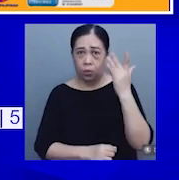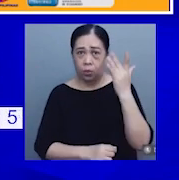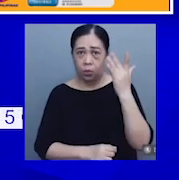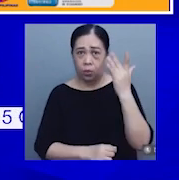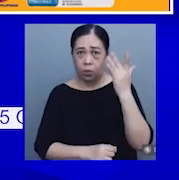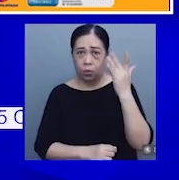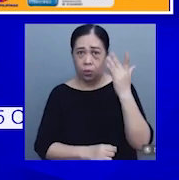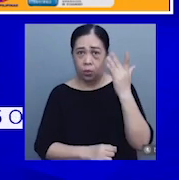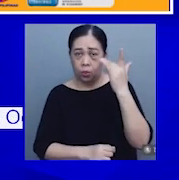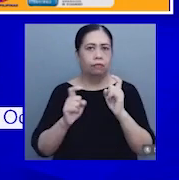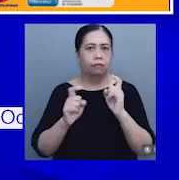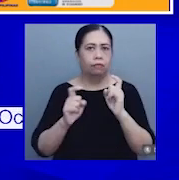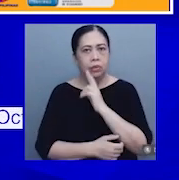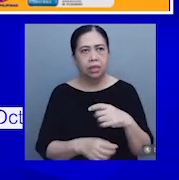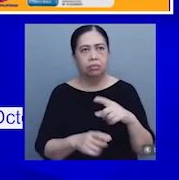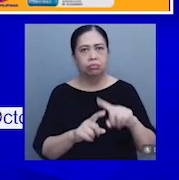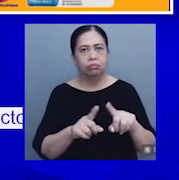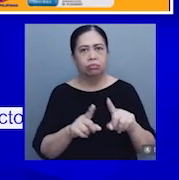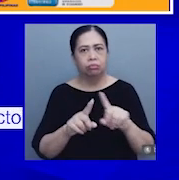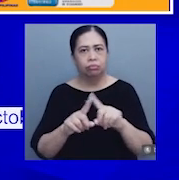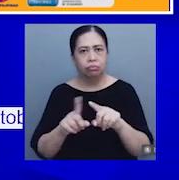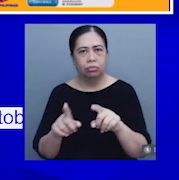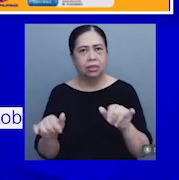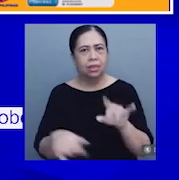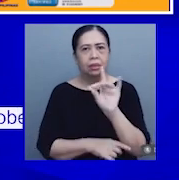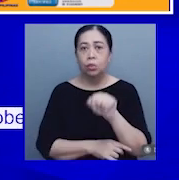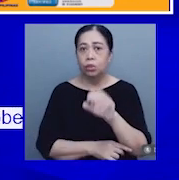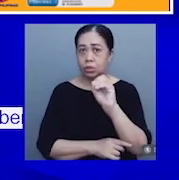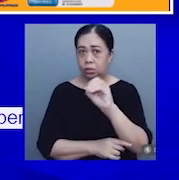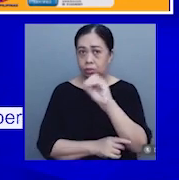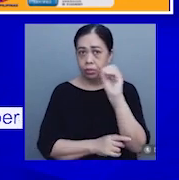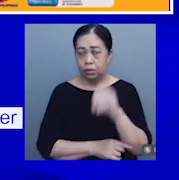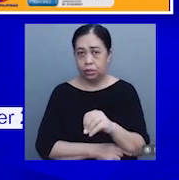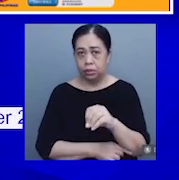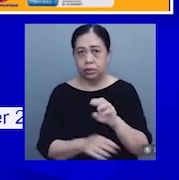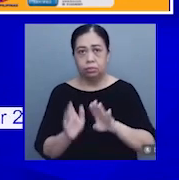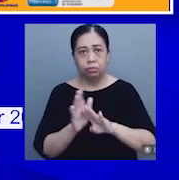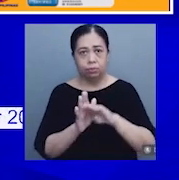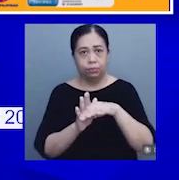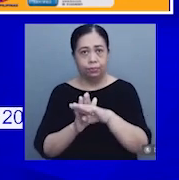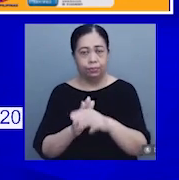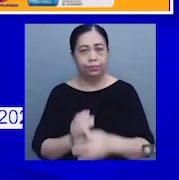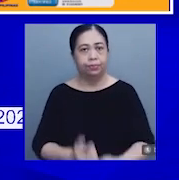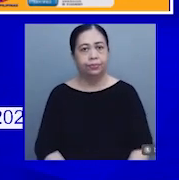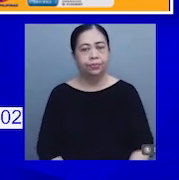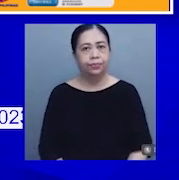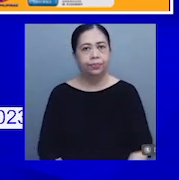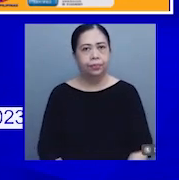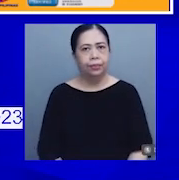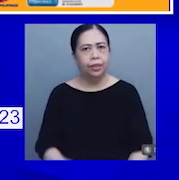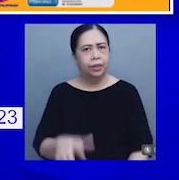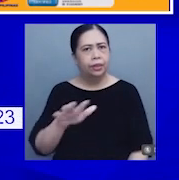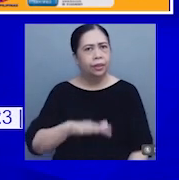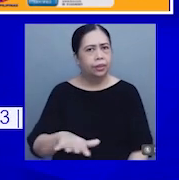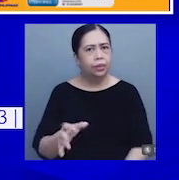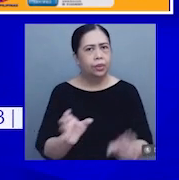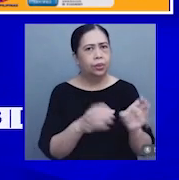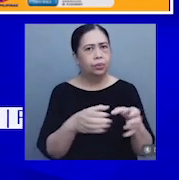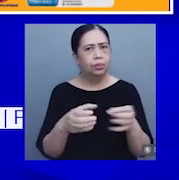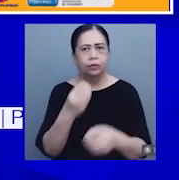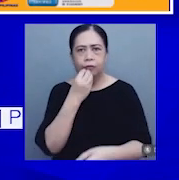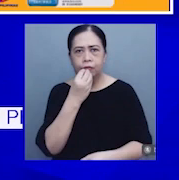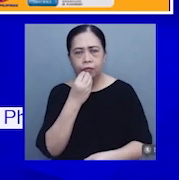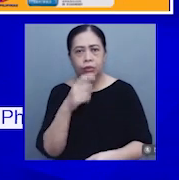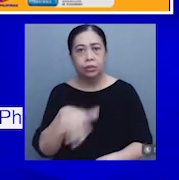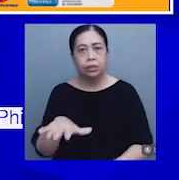cafe, and the like na may 8.0% inflation. Sa mga pangkat ng pagkain sa